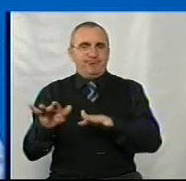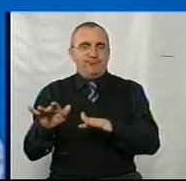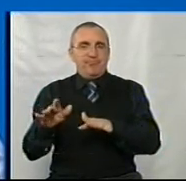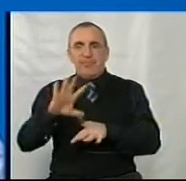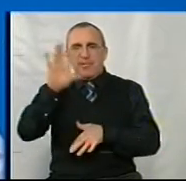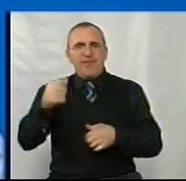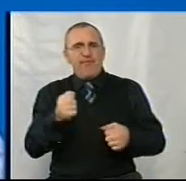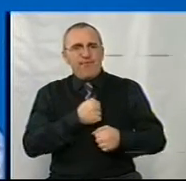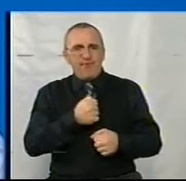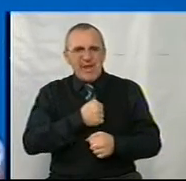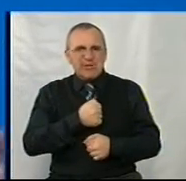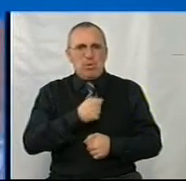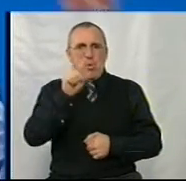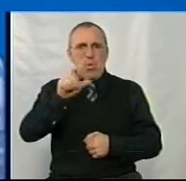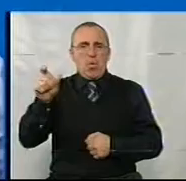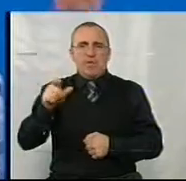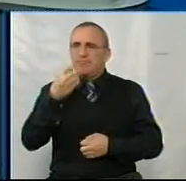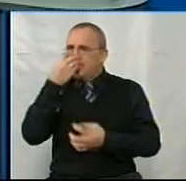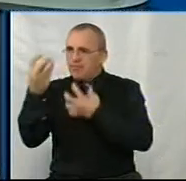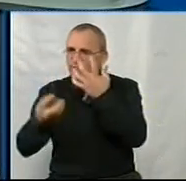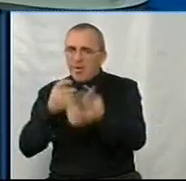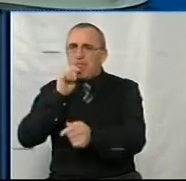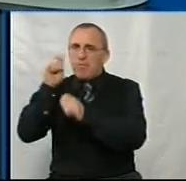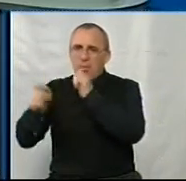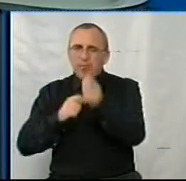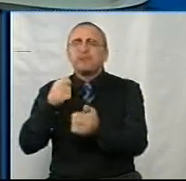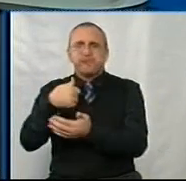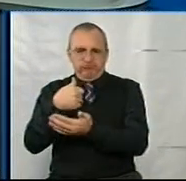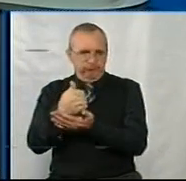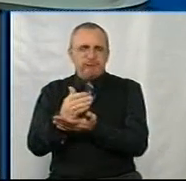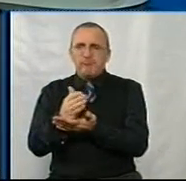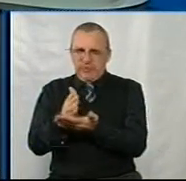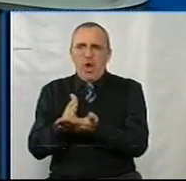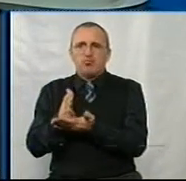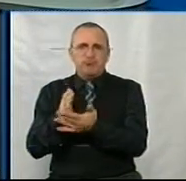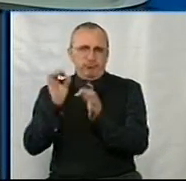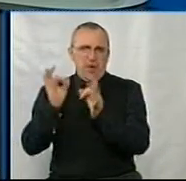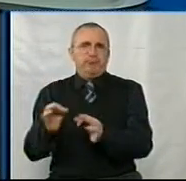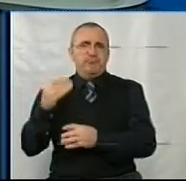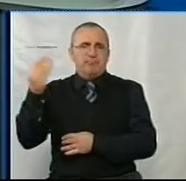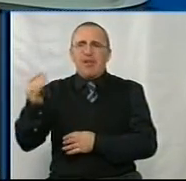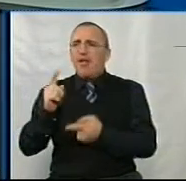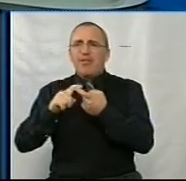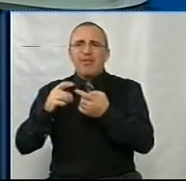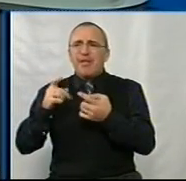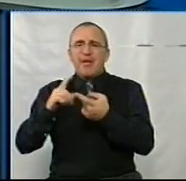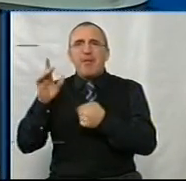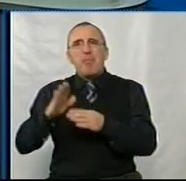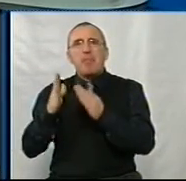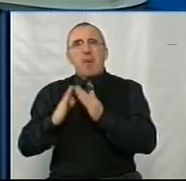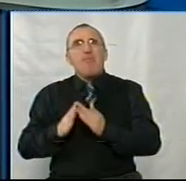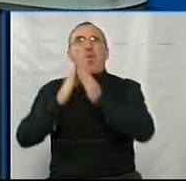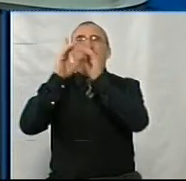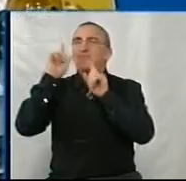військові все несуть цвіти, подарки, заслуговуєте. Хоч от вас не залежить там польот в